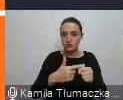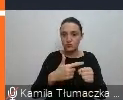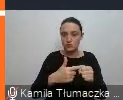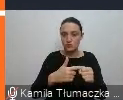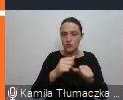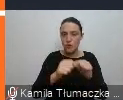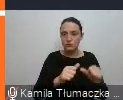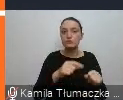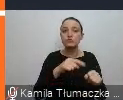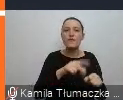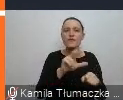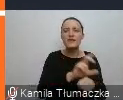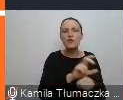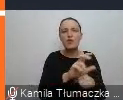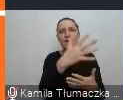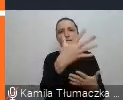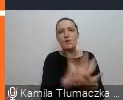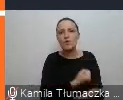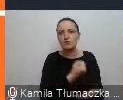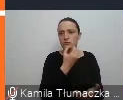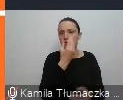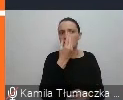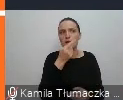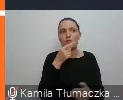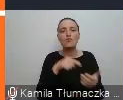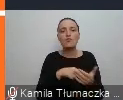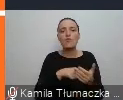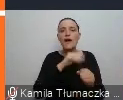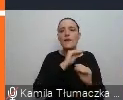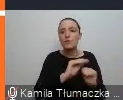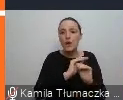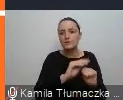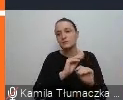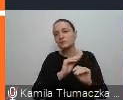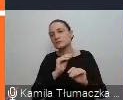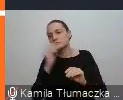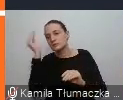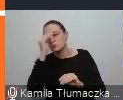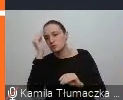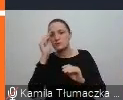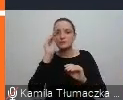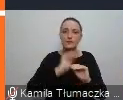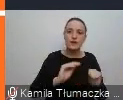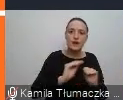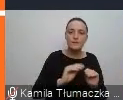wykorzystywanie technologii w edukacji lub terapii było